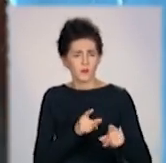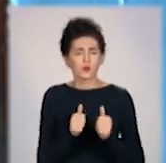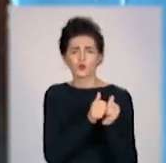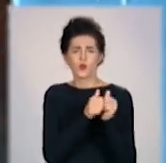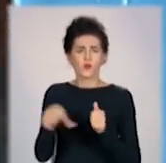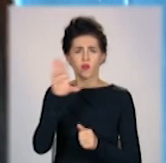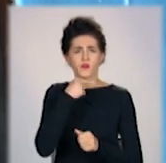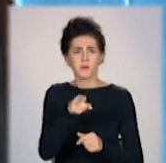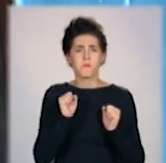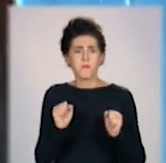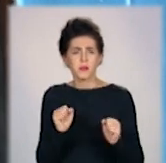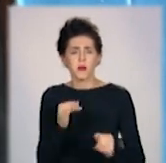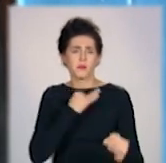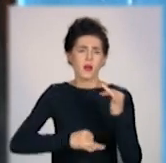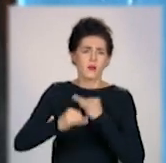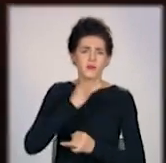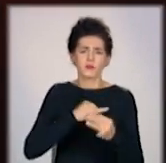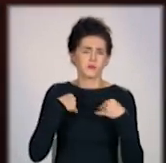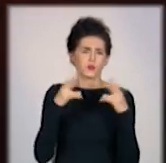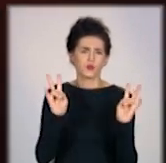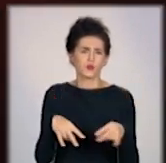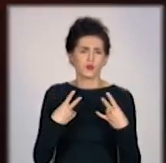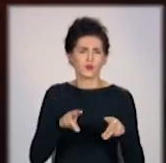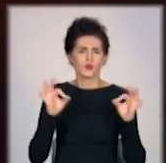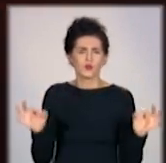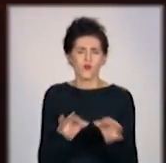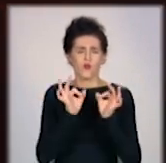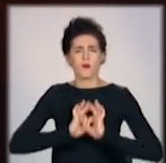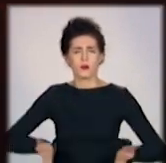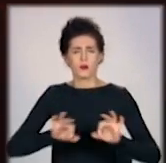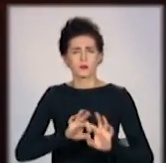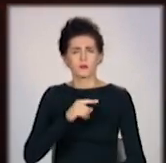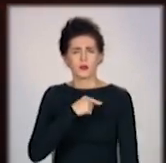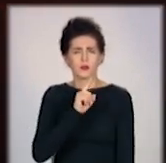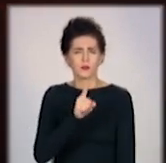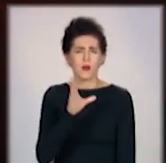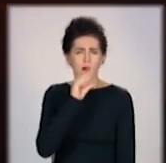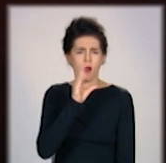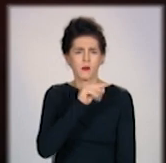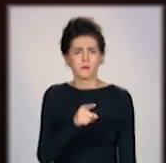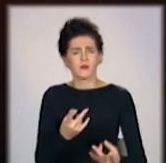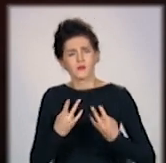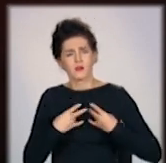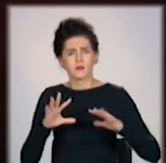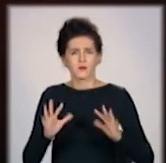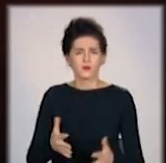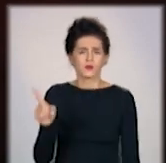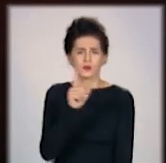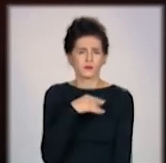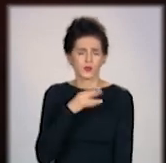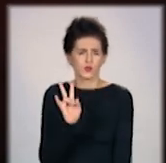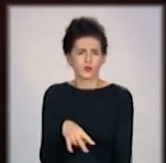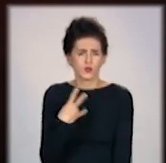жінку бояться та розмов не заводять. Я не буду розповідати нічого. Вона так мені потім зробить. Вона потім кидається.